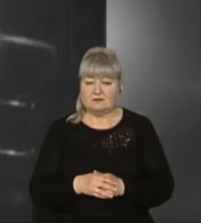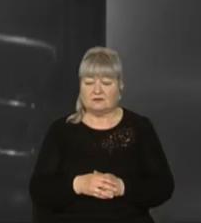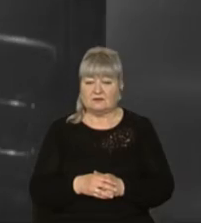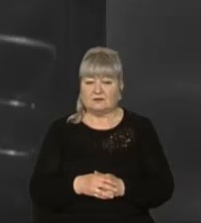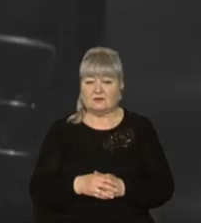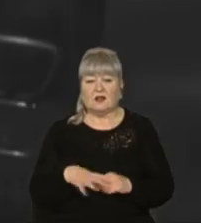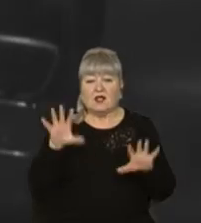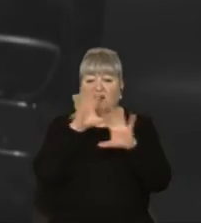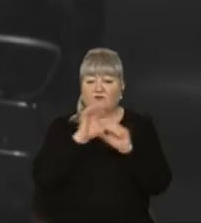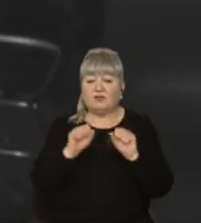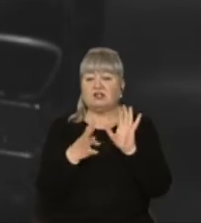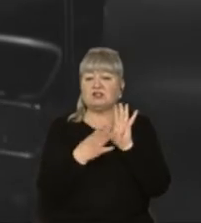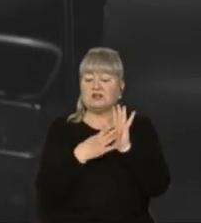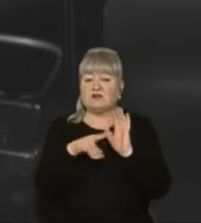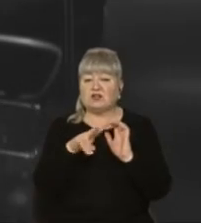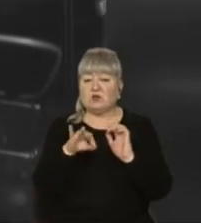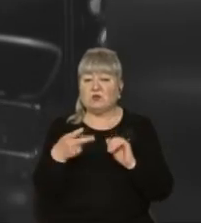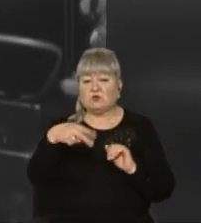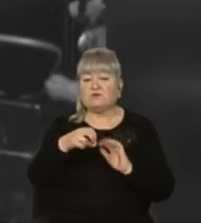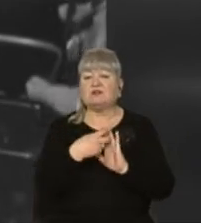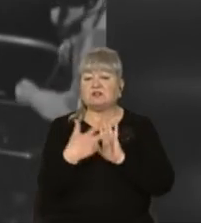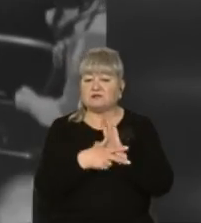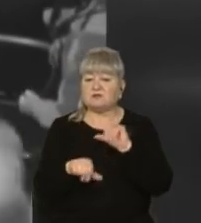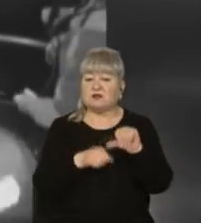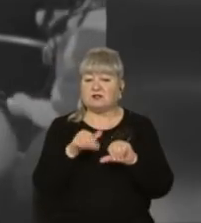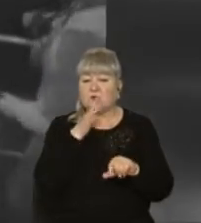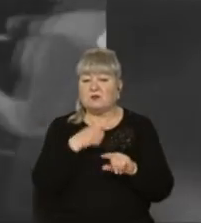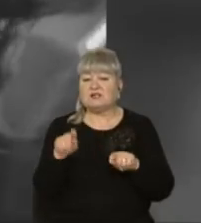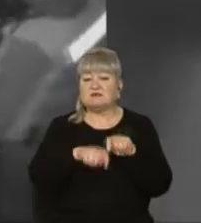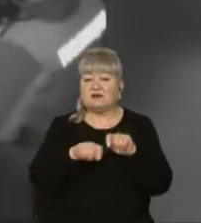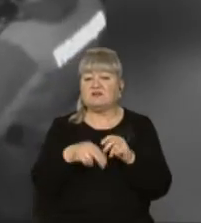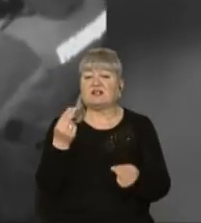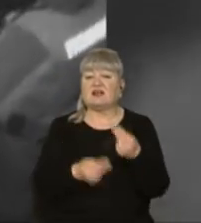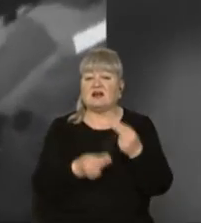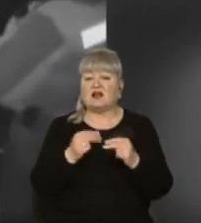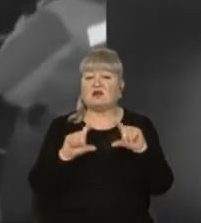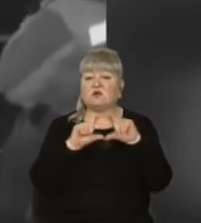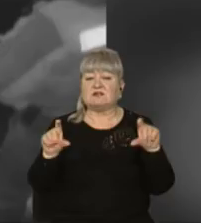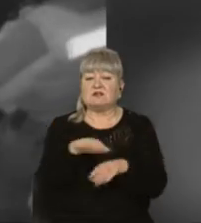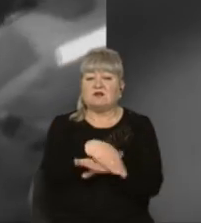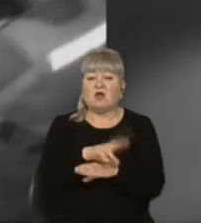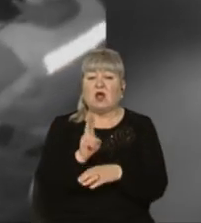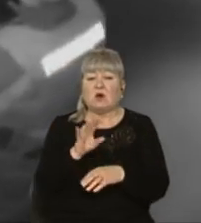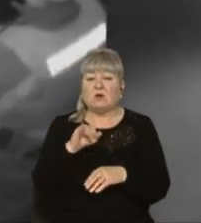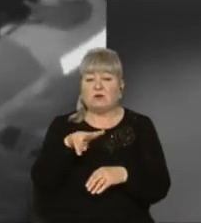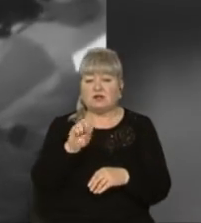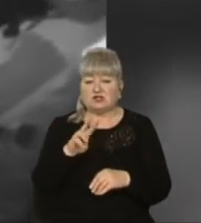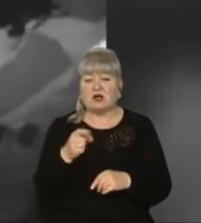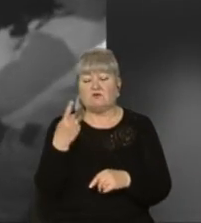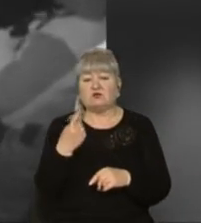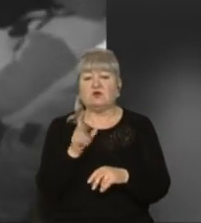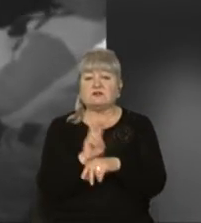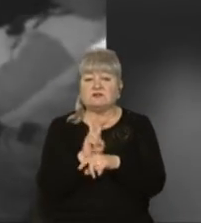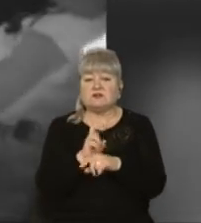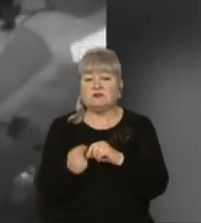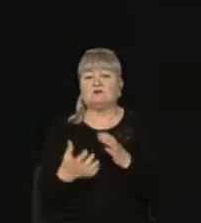Нагадаю, в ніч на 9 лютого 2018 року під час перевірки грального закладу, що на вулиці Куліша в одного із відвідувачів